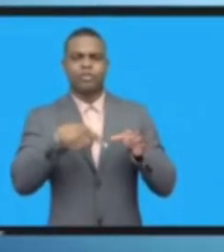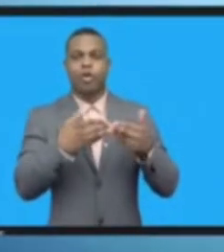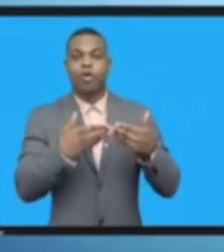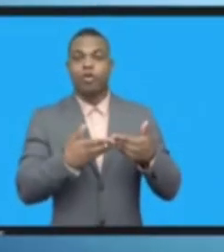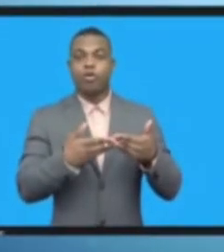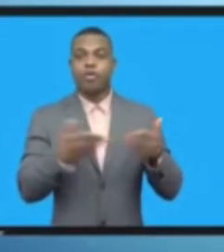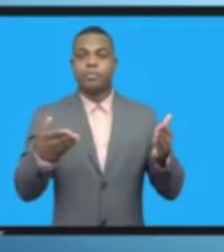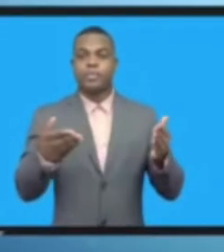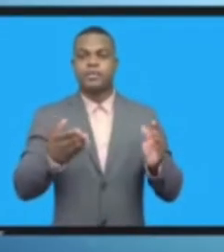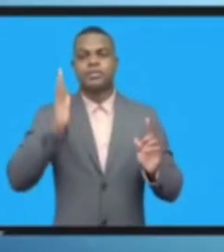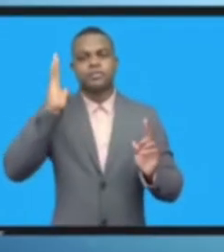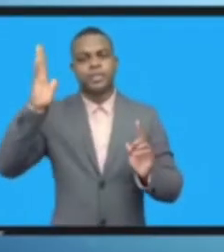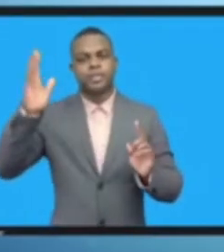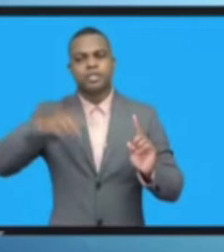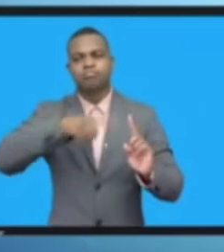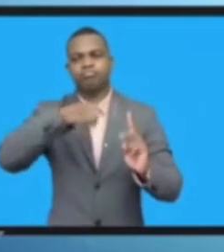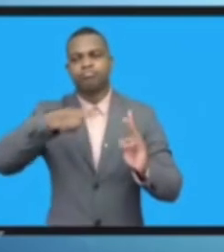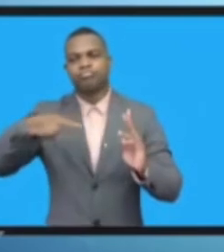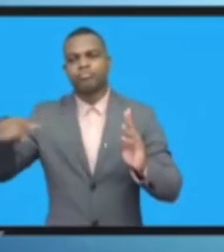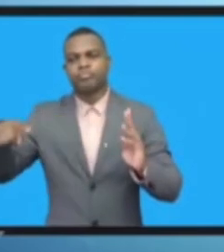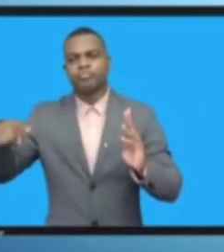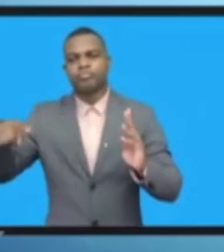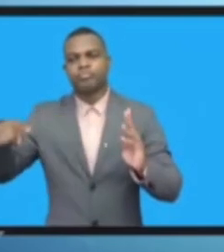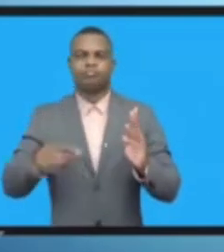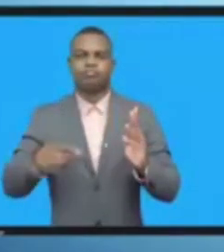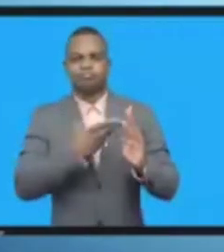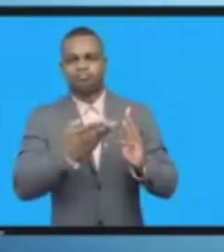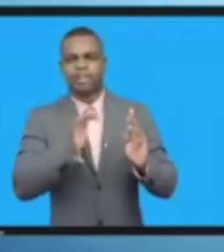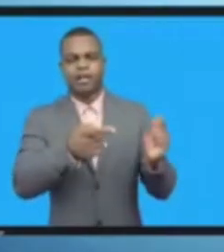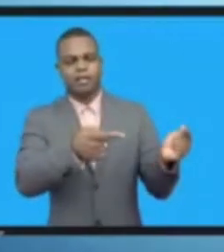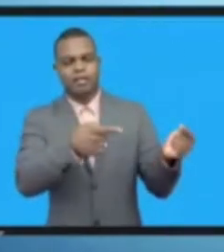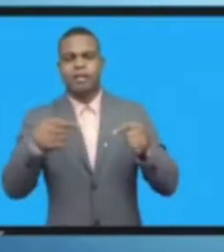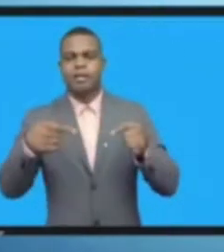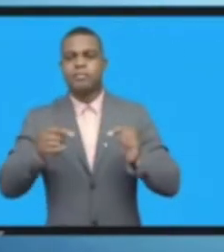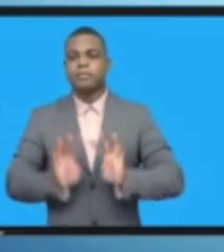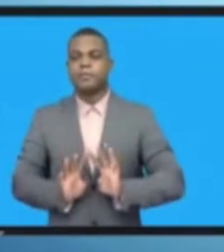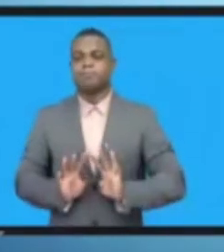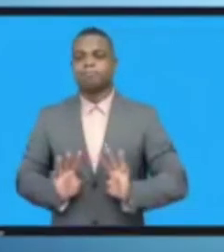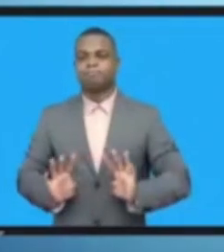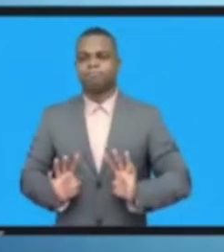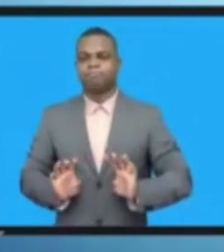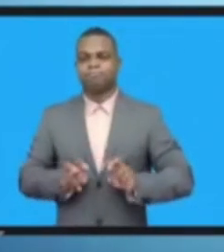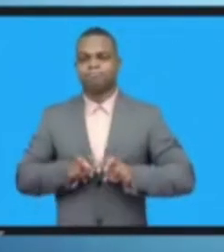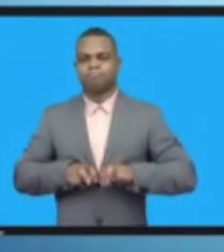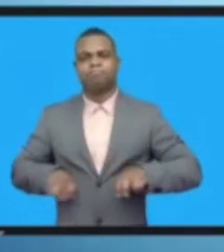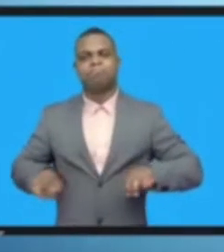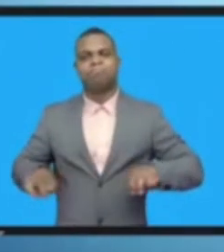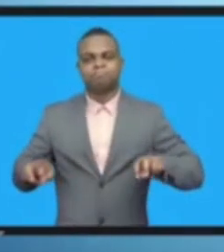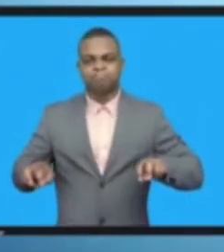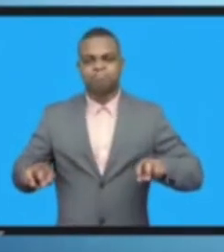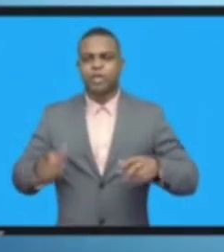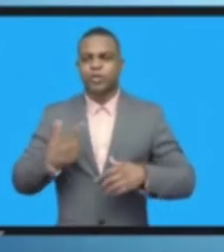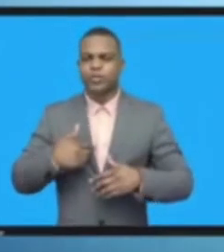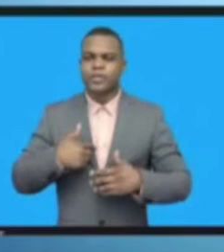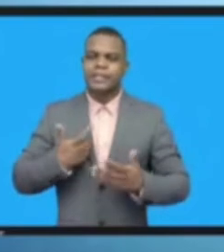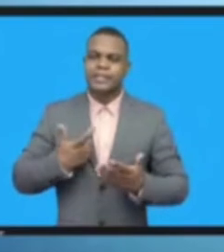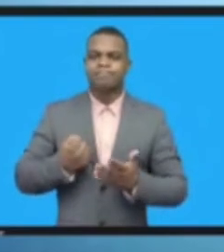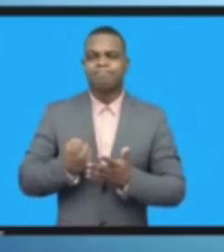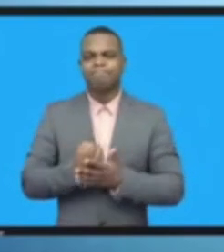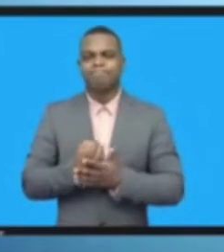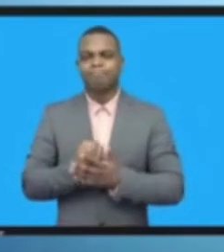متحدثين غير موجودين اعتقد ان هذه من اهم مراسم الافتتاح